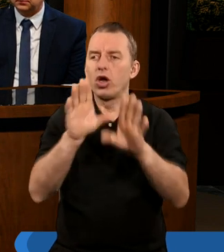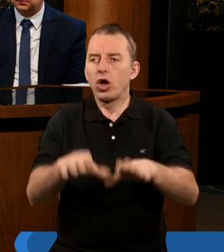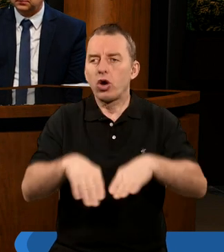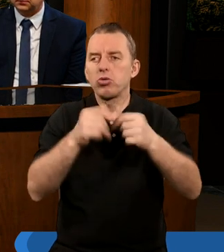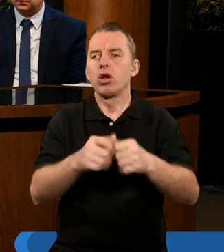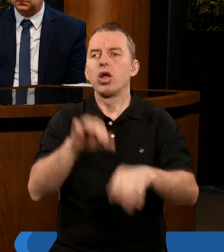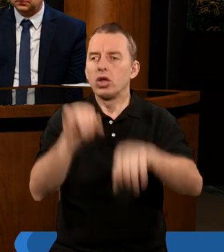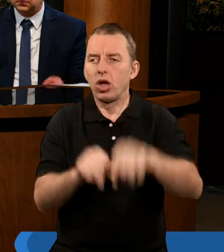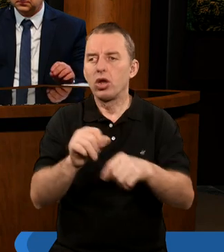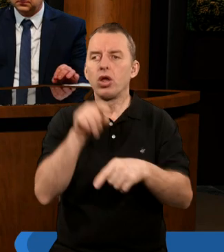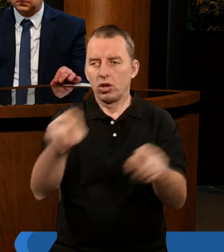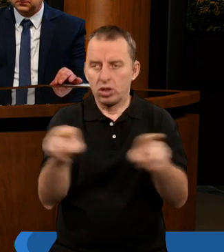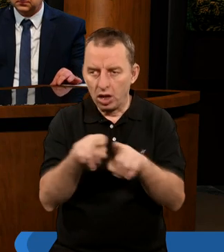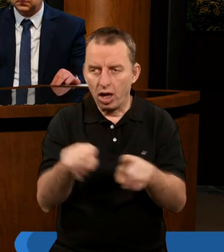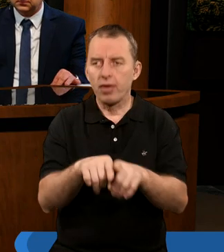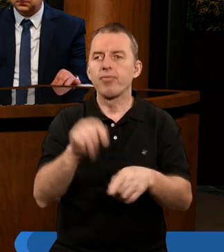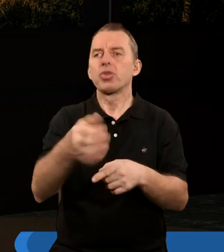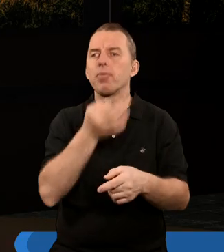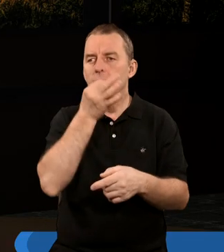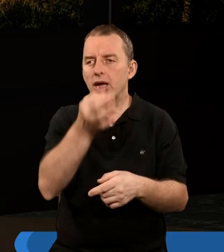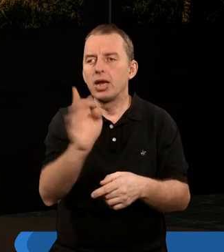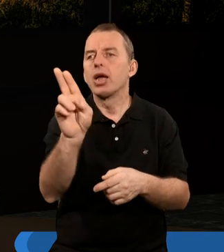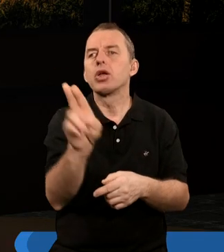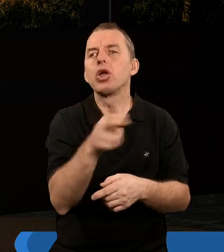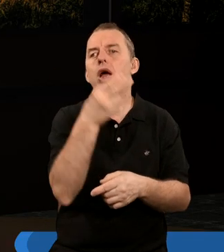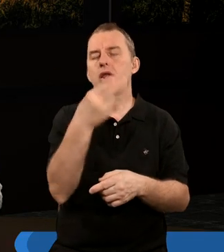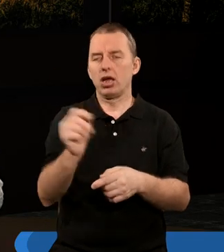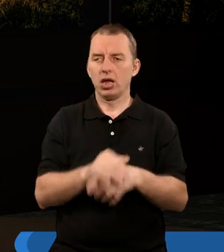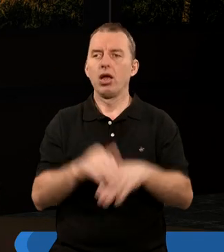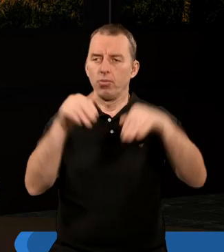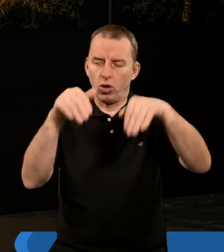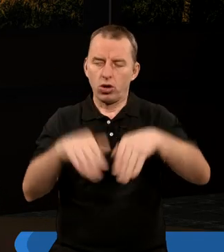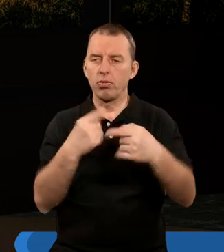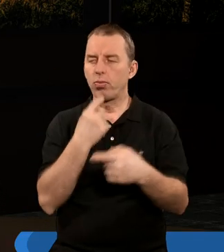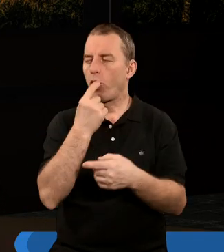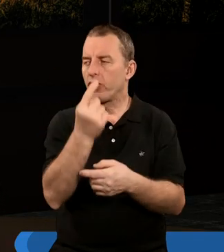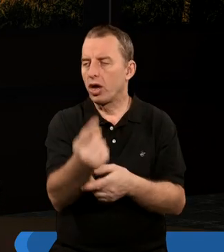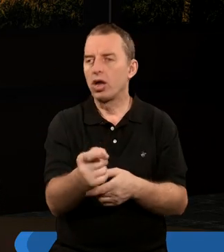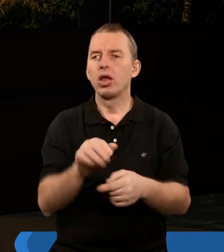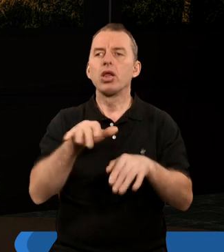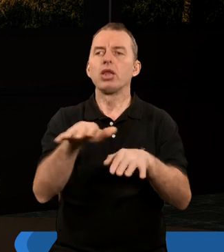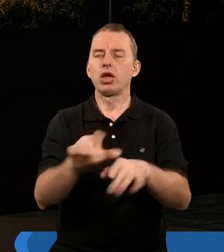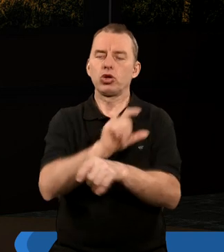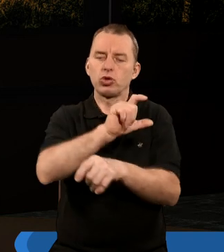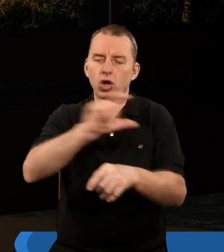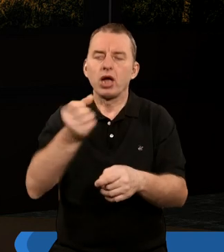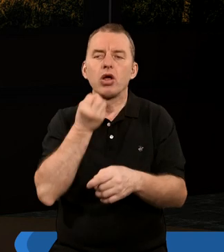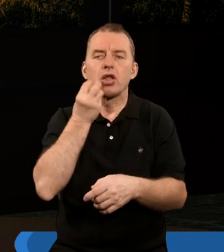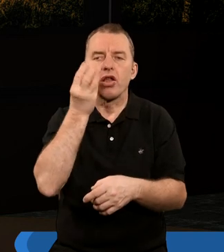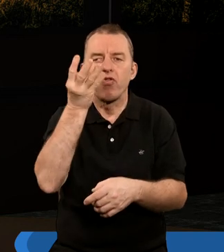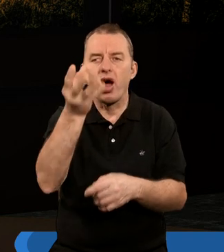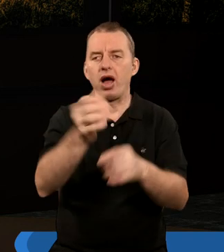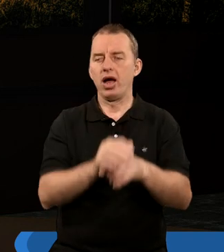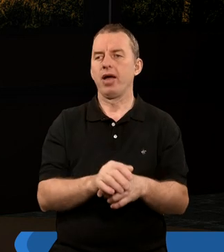rozpoczniesz sąd? My dzisiaj często zadajemy to pytanie, kiedy? I moglibyśmy sobie powiedzieć, no tyle to już czasu trwa. Taki,